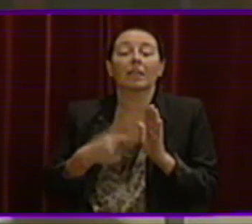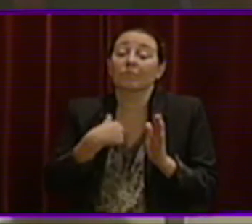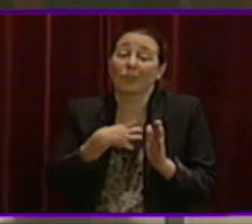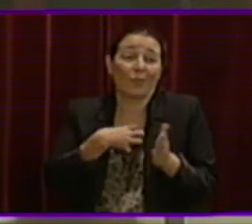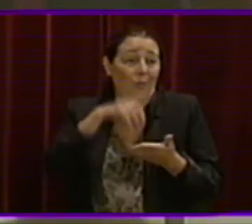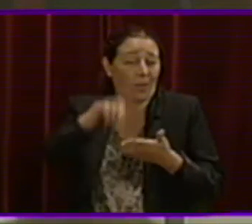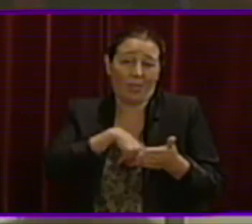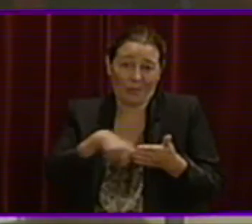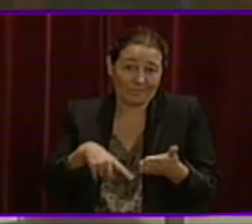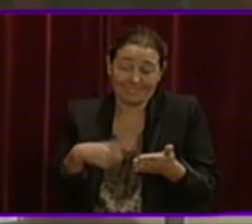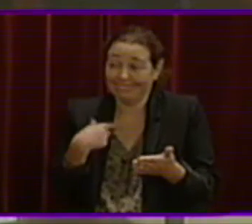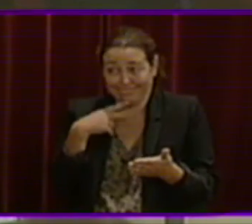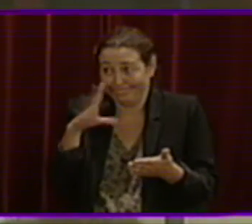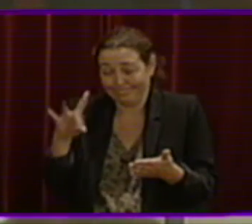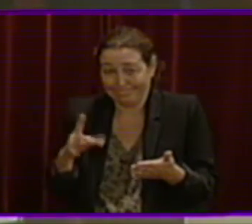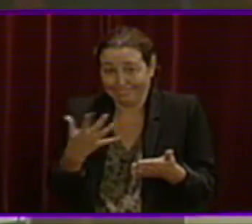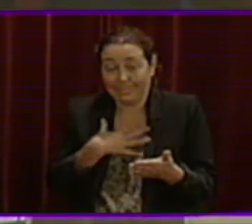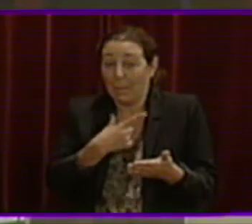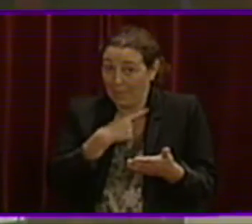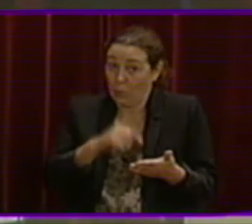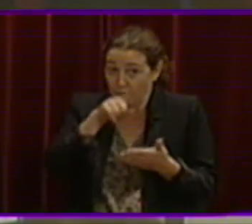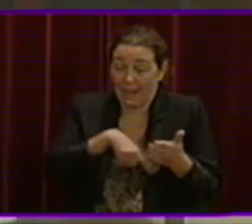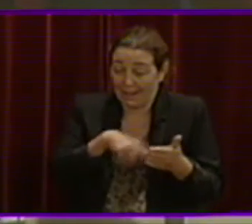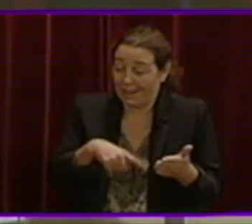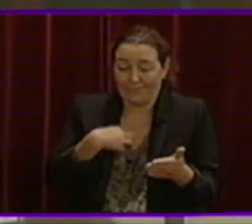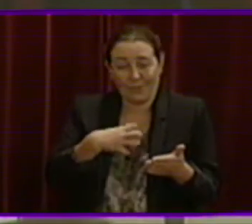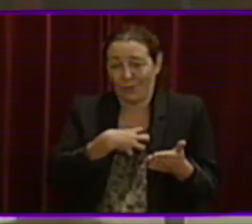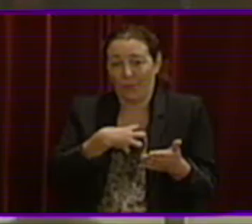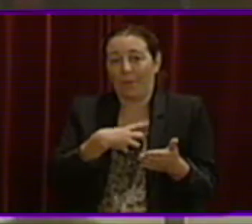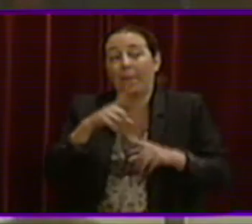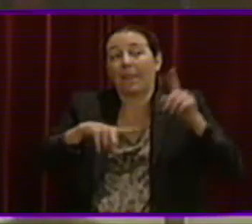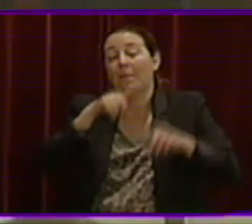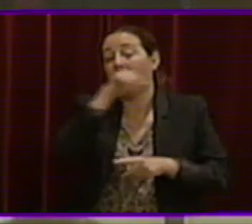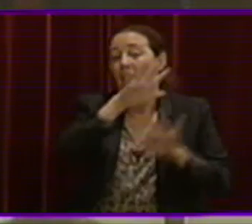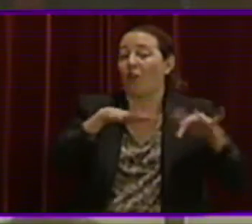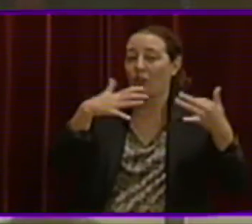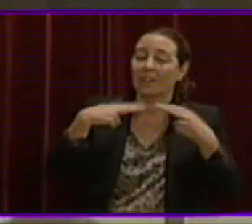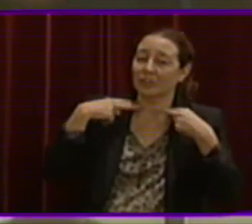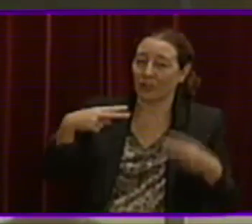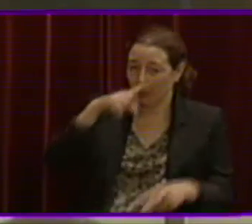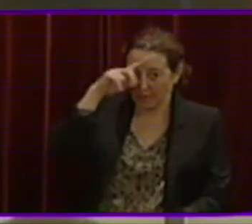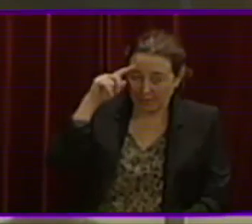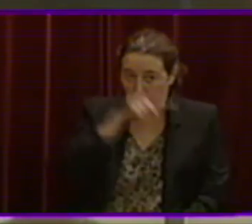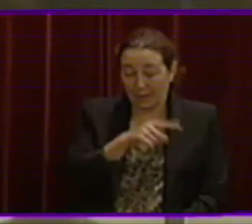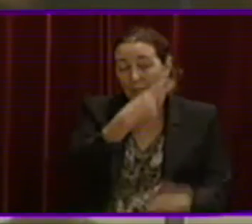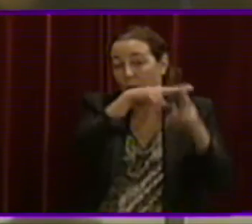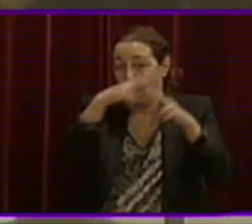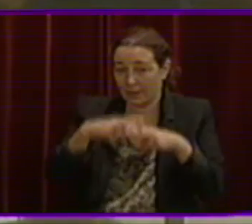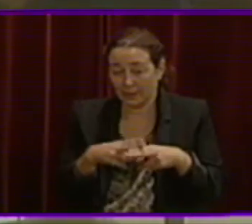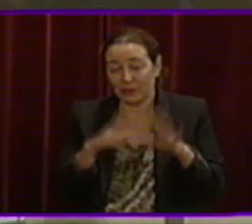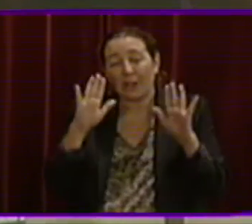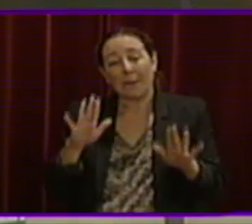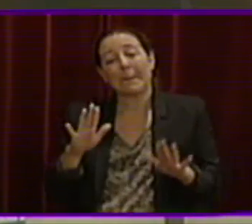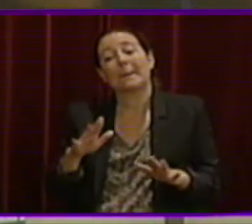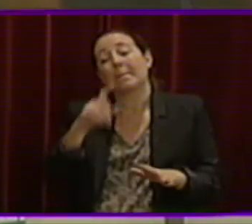No puc dir-li per mi que no puc derrogar, molt gran m'agradaria. Però això és una cosa que depèn del Congrés de Diputats i d'un pacte de política. Però l